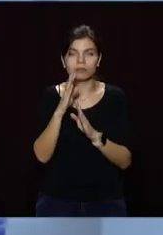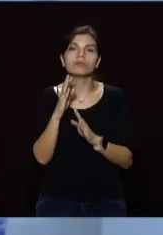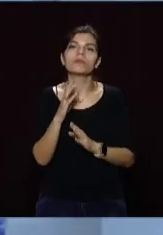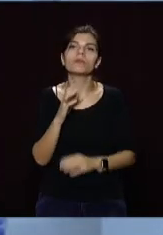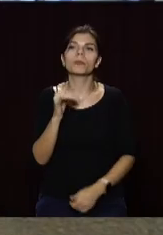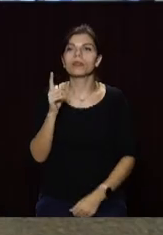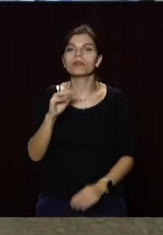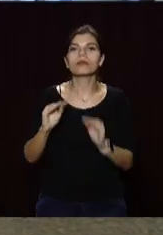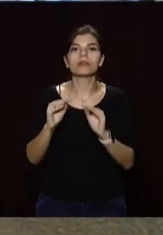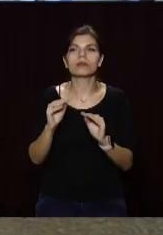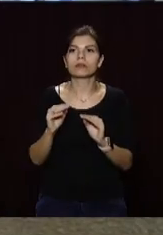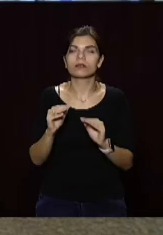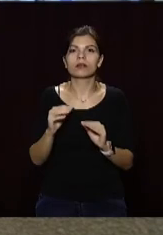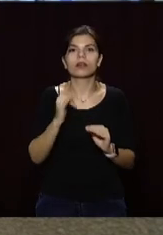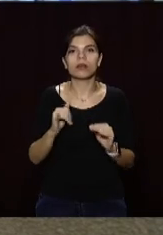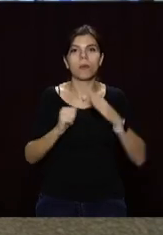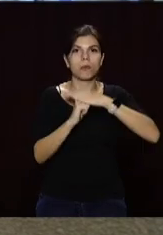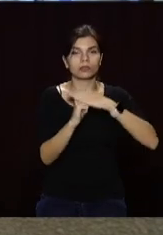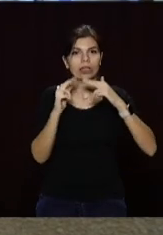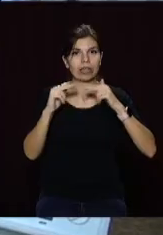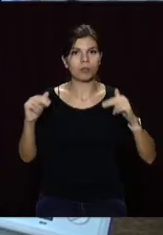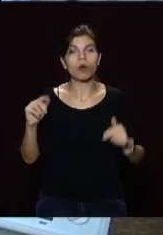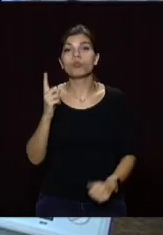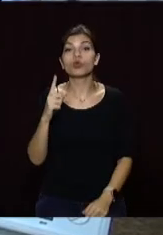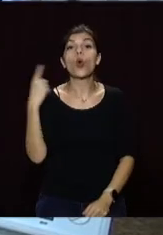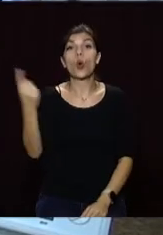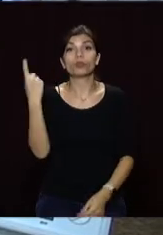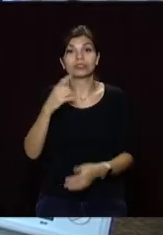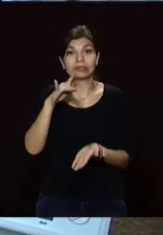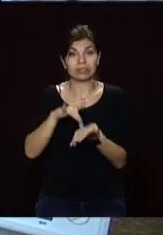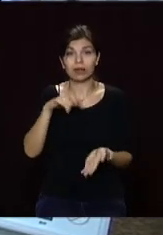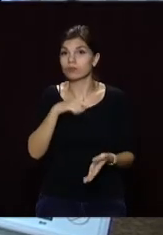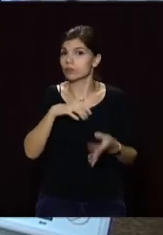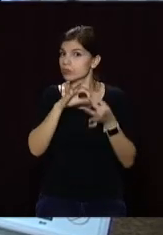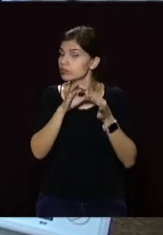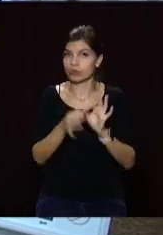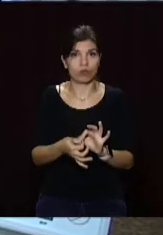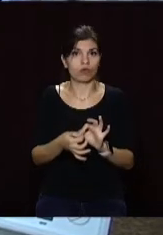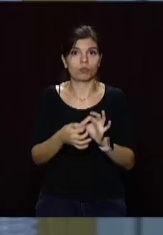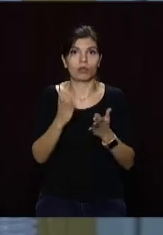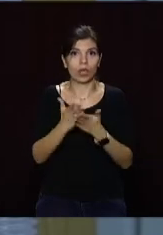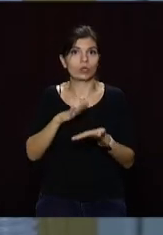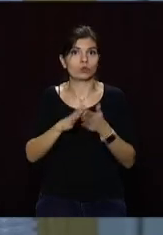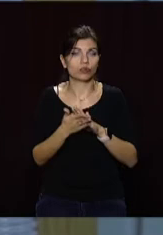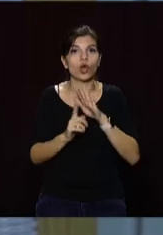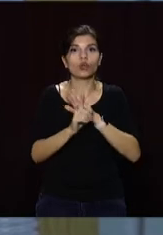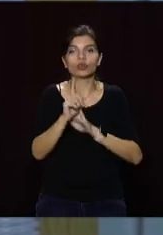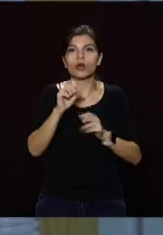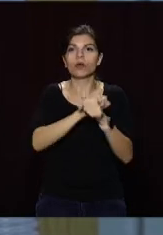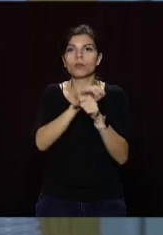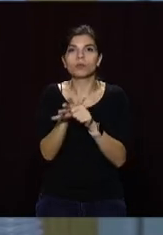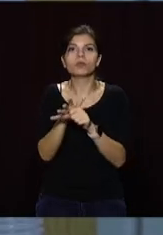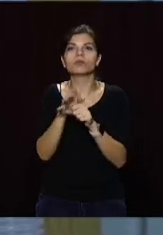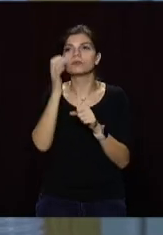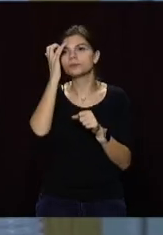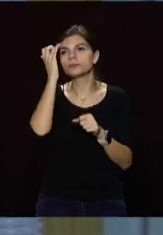концентраторів для госпітальних баз Дніпра. Оскільки саме в обласному центрі найскладніша епідситуація. З початку пандемії в місті